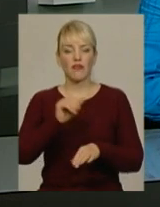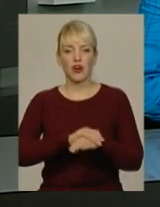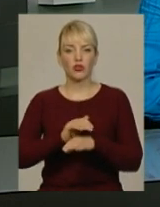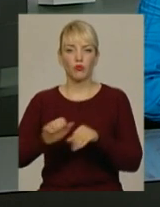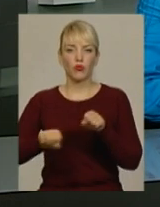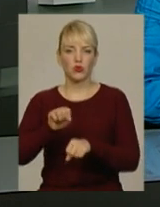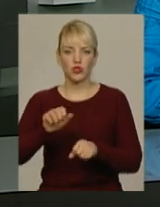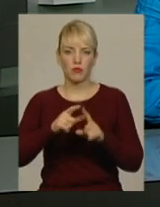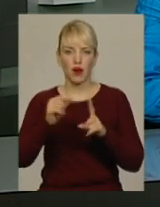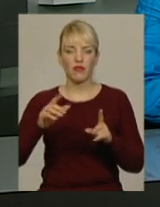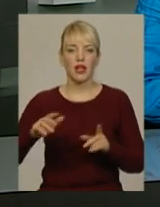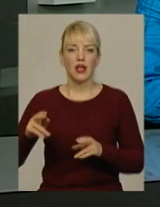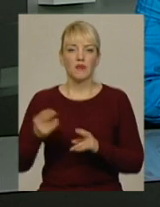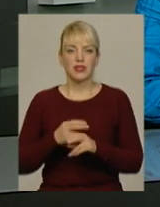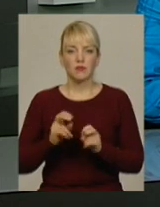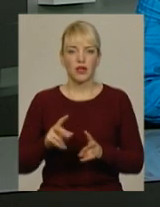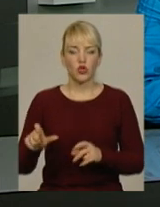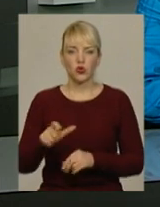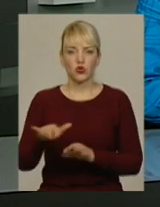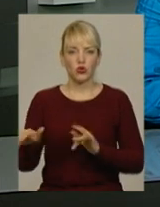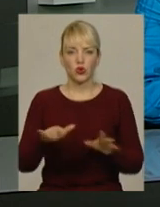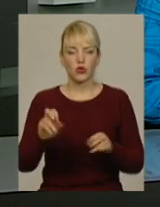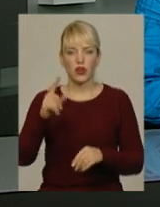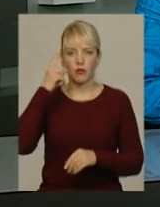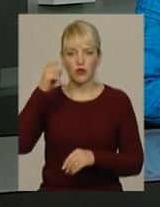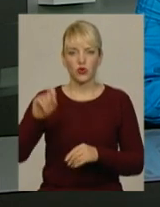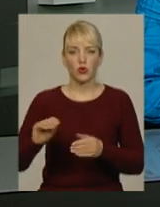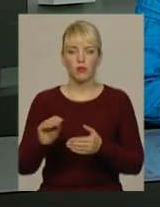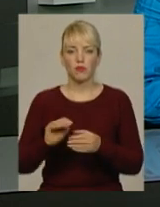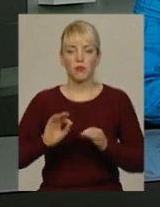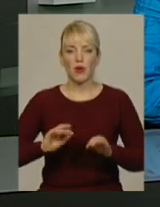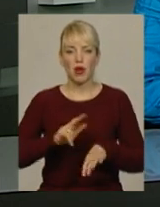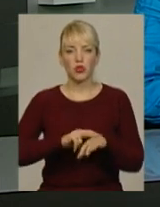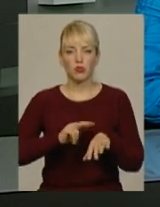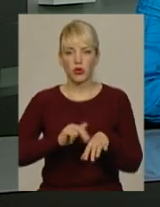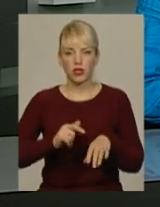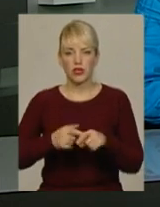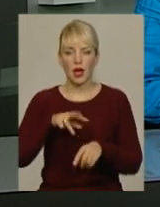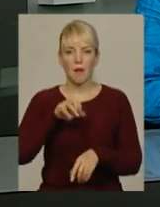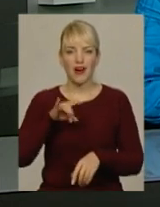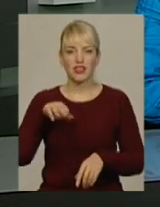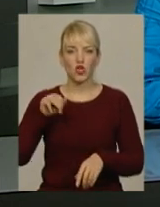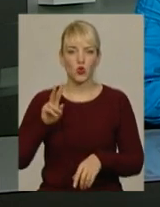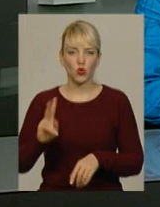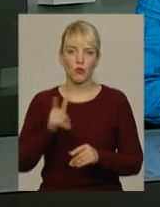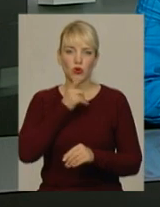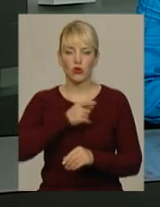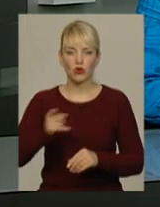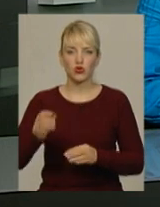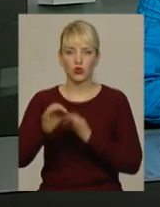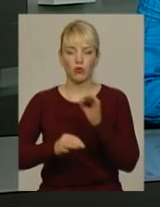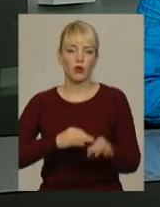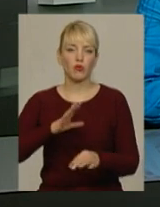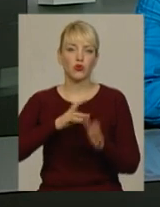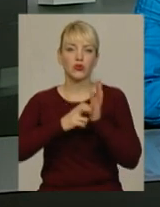дорожнього руху. У Хмельницькому, як повідомив речник управління патрульної поліції Роман Мартинюк, впродовж доби сталися